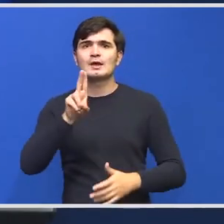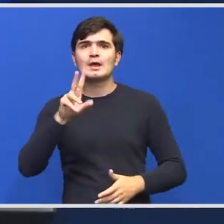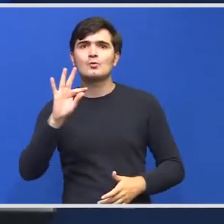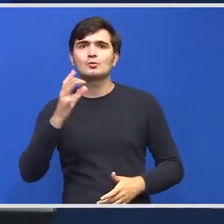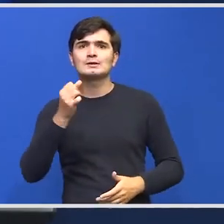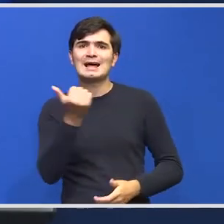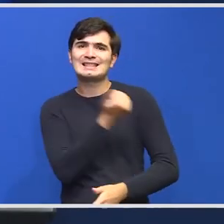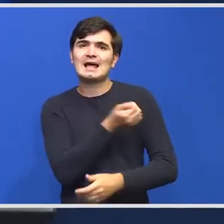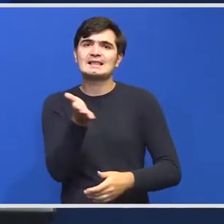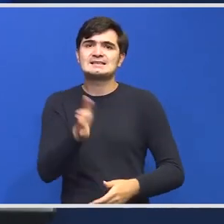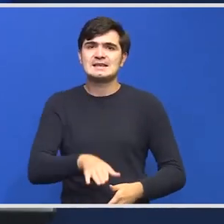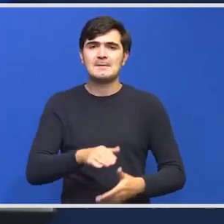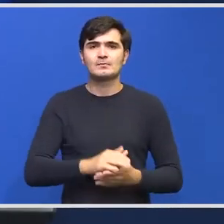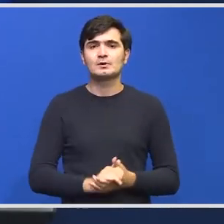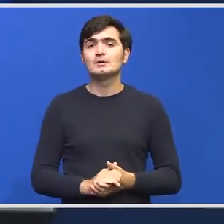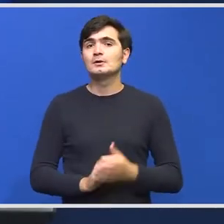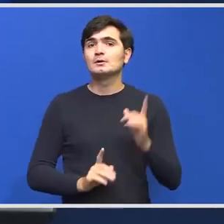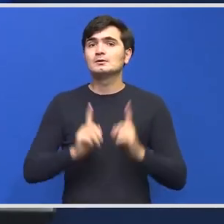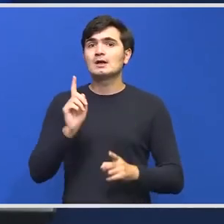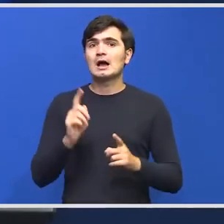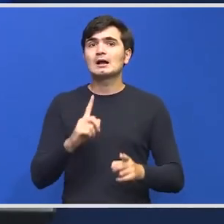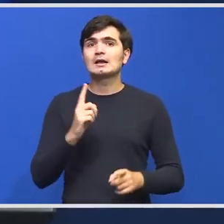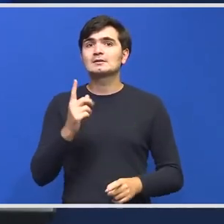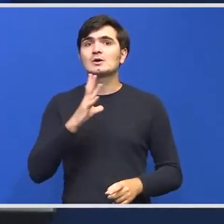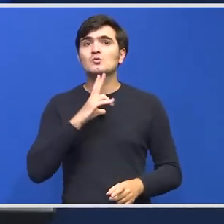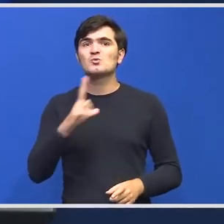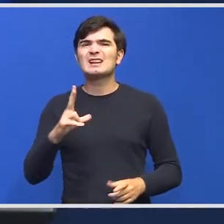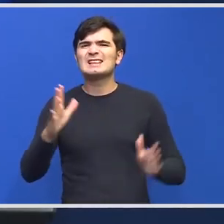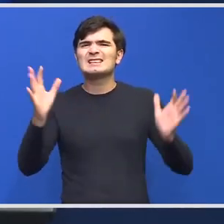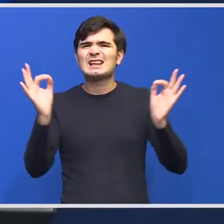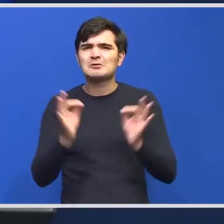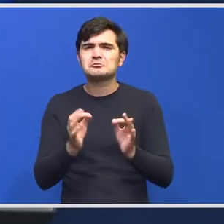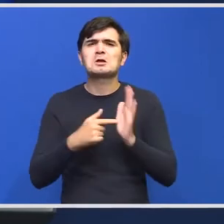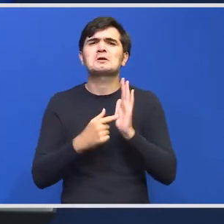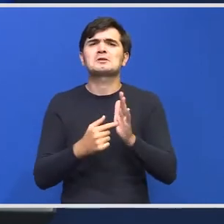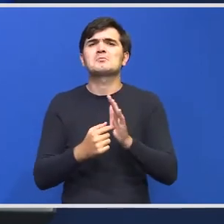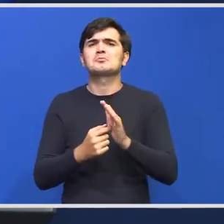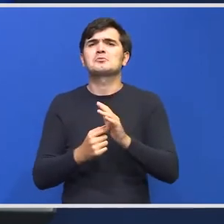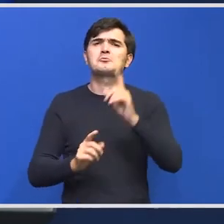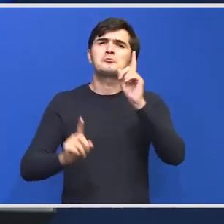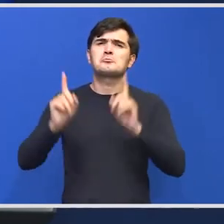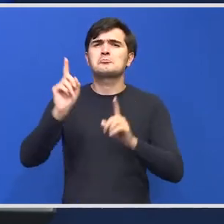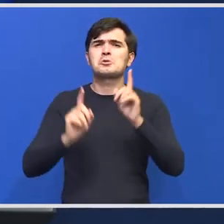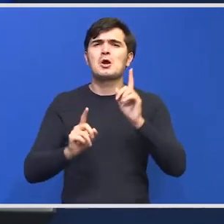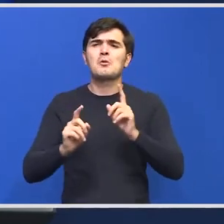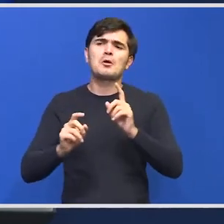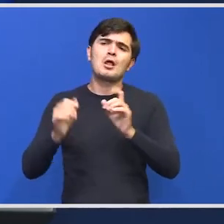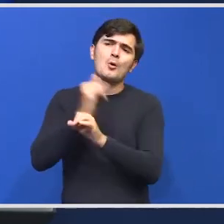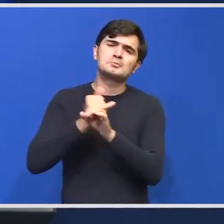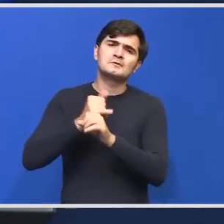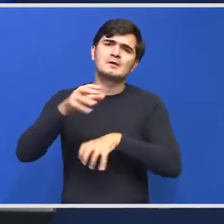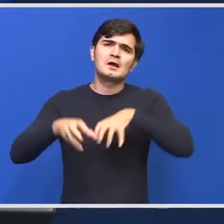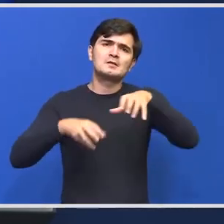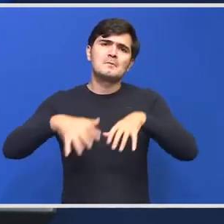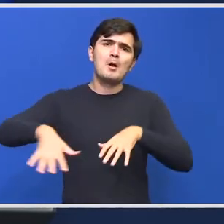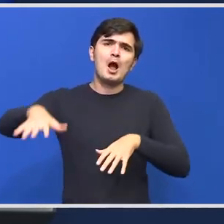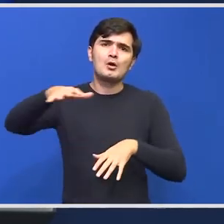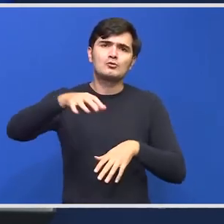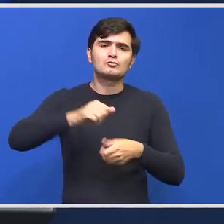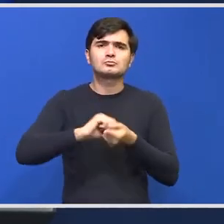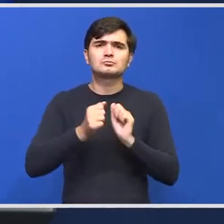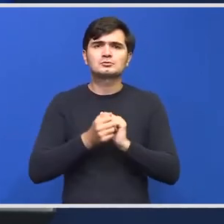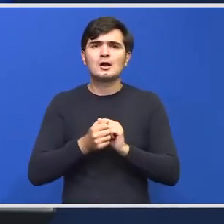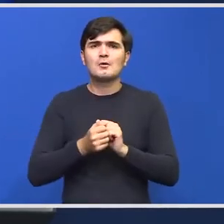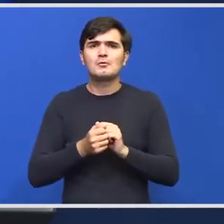În cazul în care riscul este redus, adică animalul a fost observat ocazional în jurul localităților sau